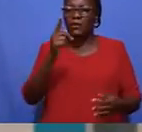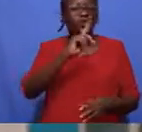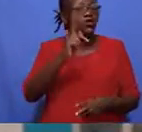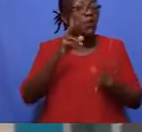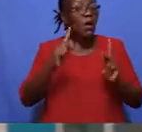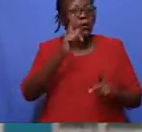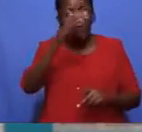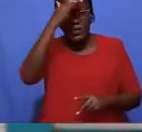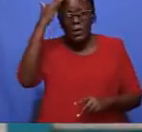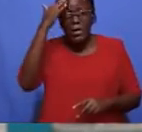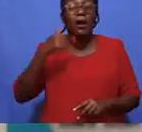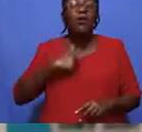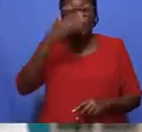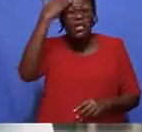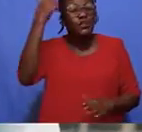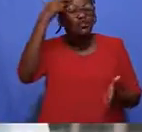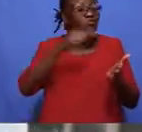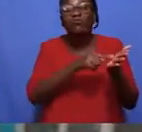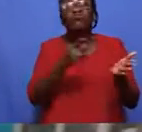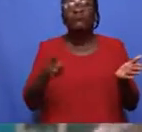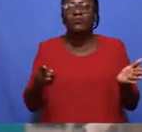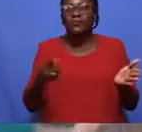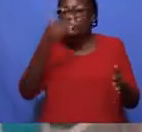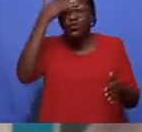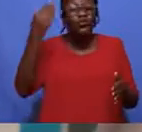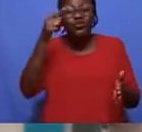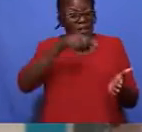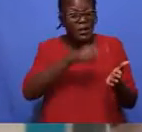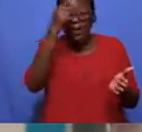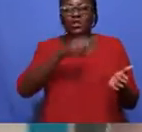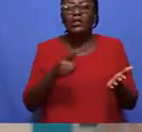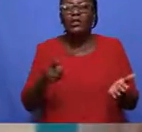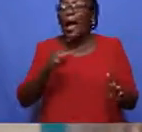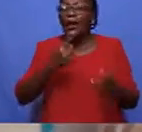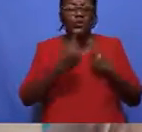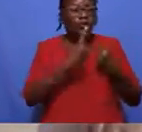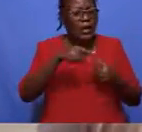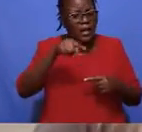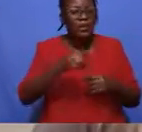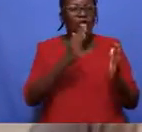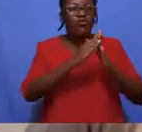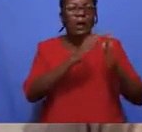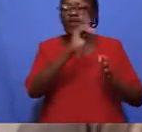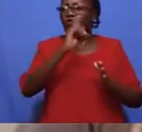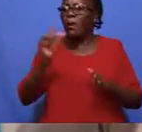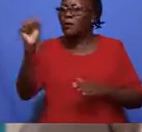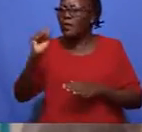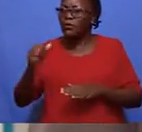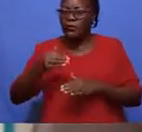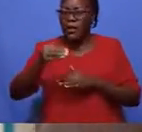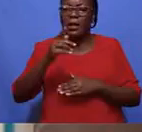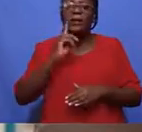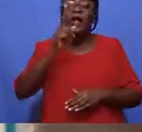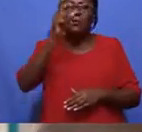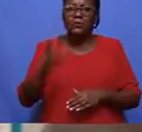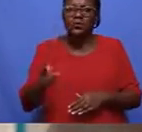unabufikiria Oh, unafikiri sigi na manisha nini? Unafikiri sigi na manisha nini? Aha, tukongele hili nyumbani na siyo hapa saluni mbele ya kila mtu Hebu nambie